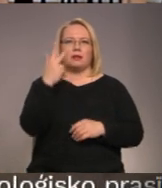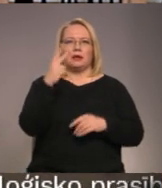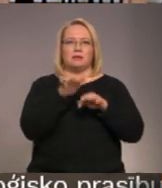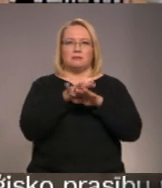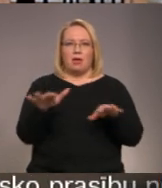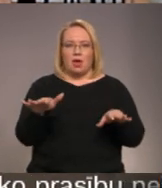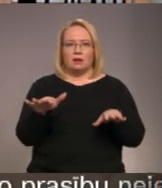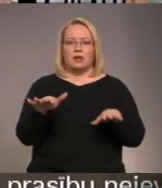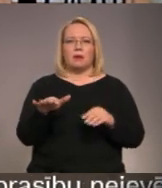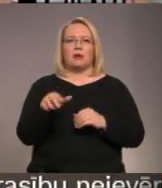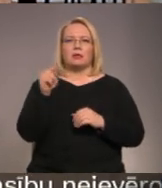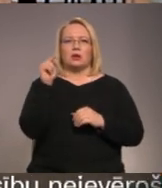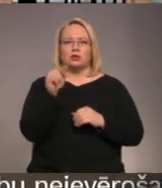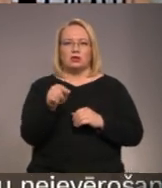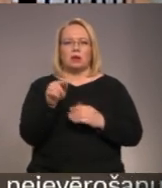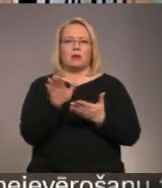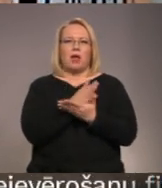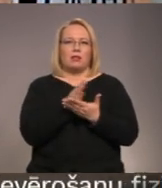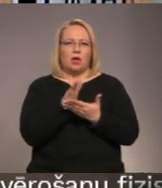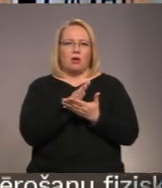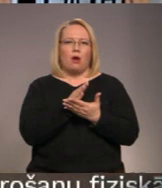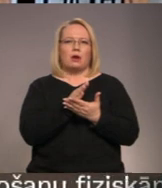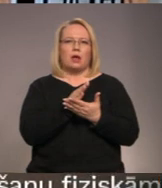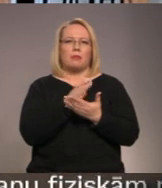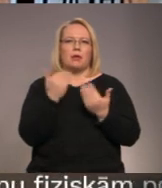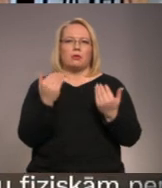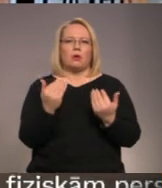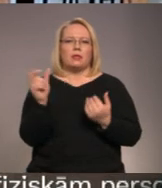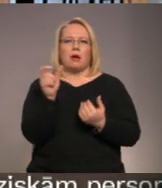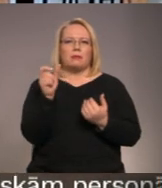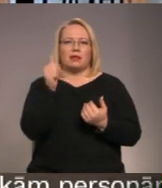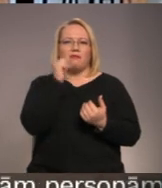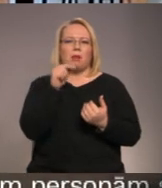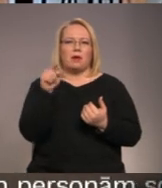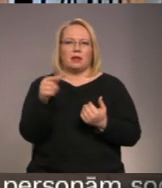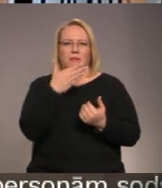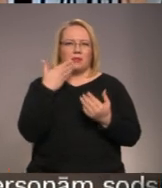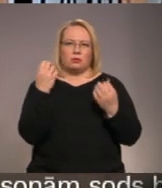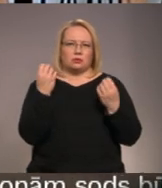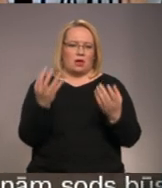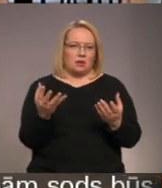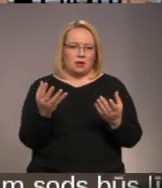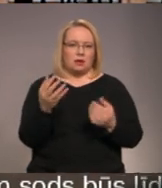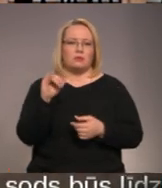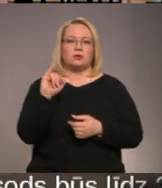šiem kategoriem īstenībā vēl dotā brīdī nav skaidrības. Tāpēc, ka